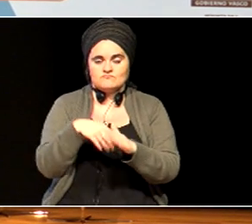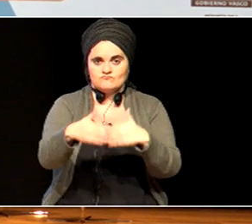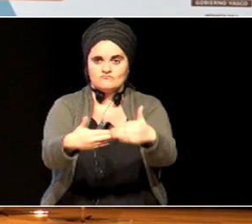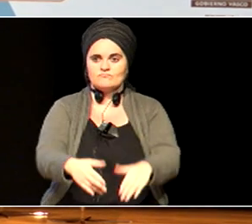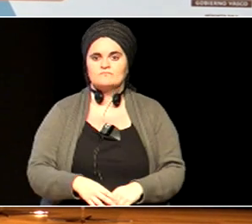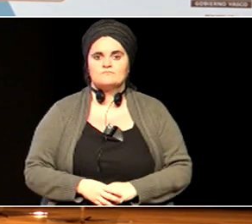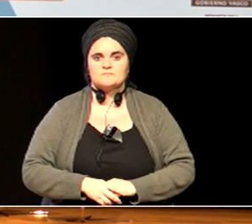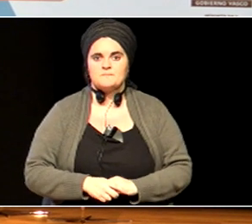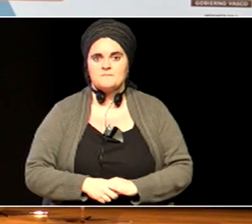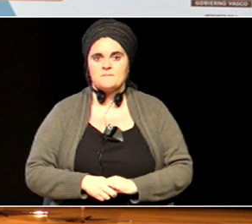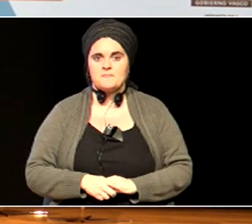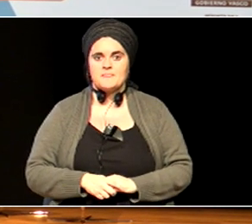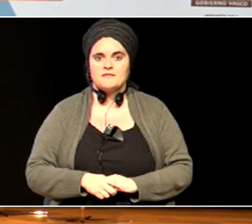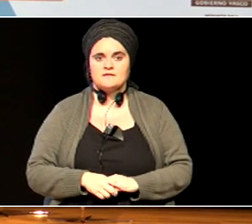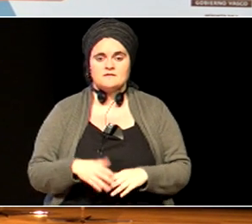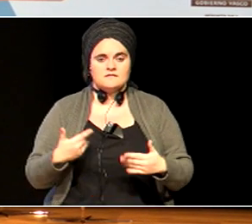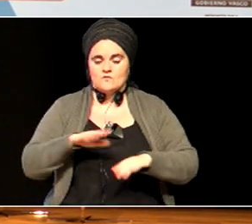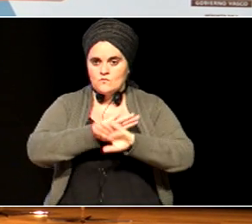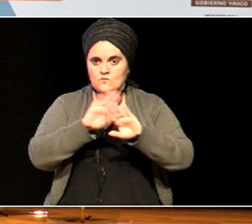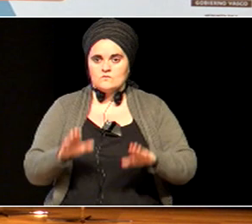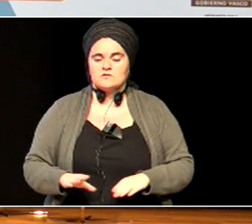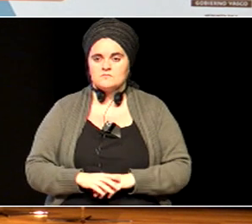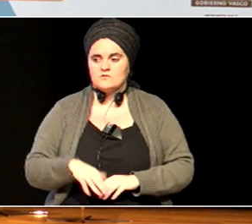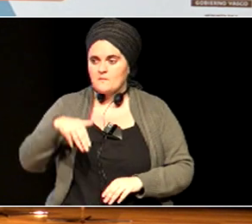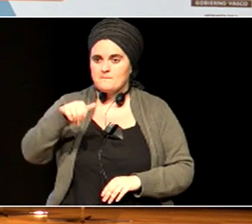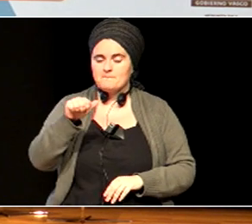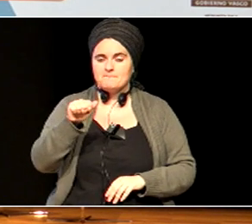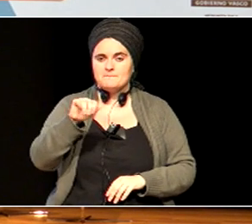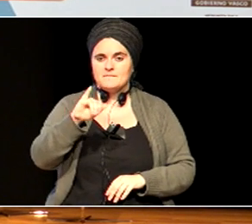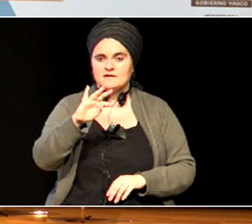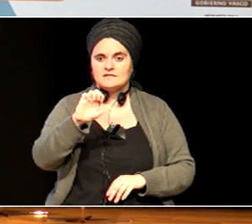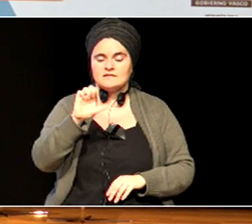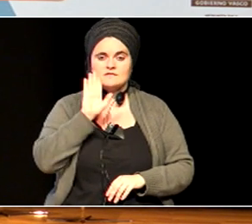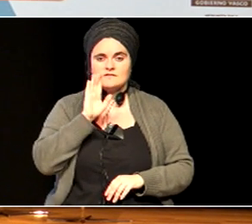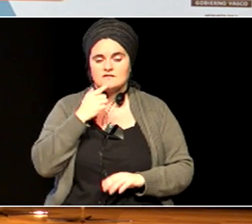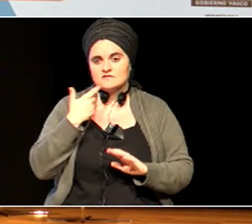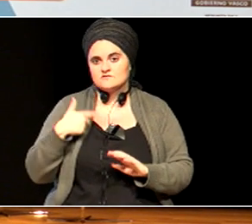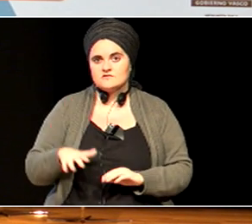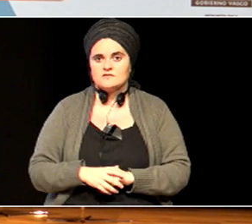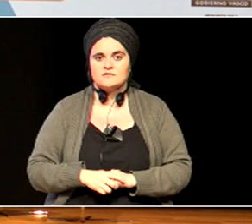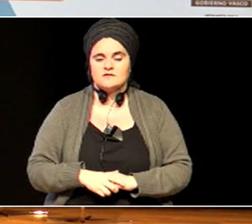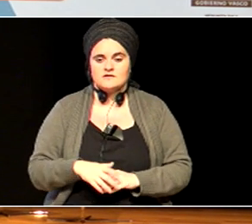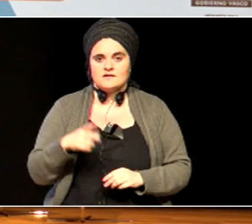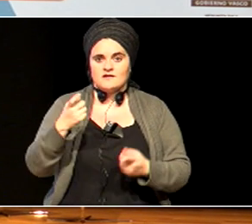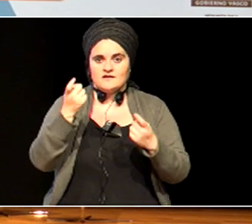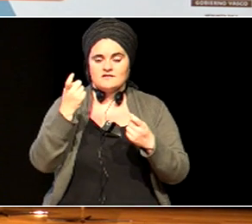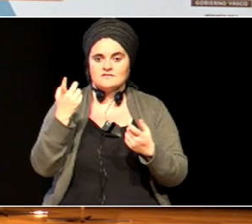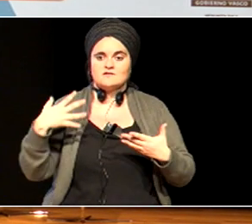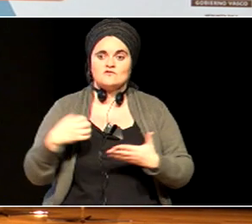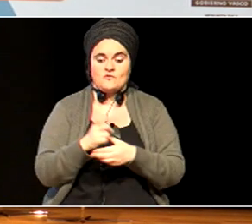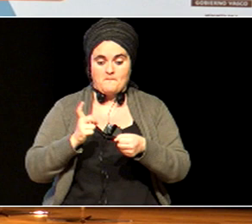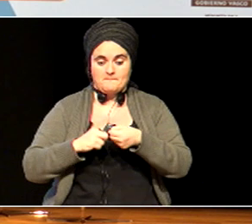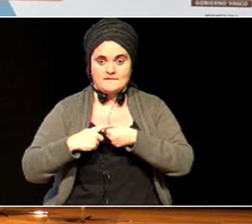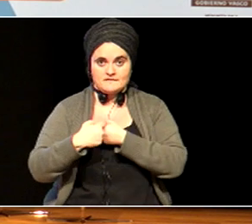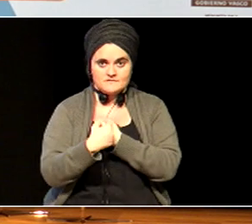eta azkenik maitek komentatu dau ere ikasle guztien ikaskuntza eta partai detza sustatzea baita